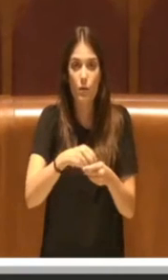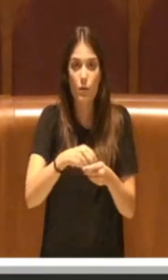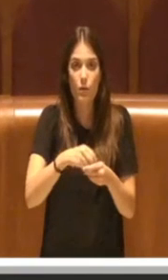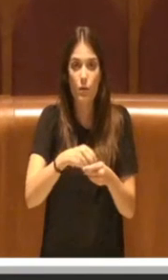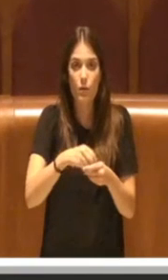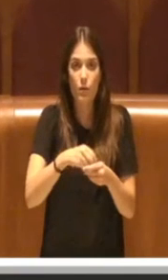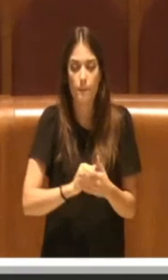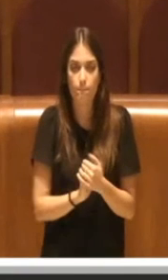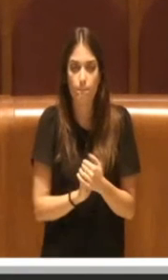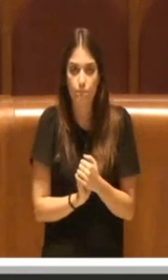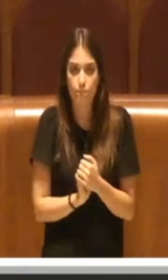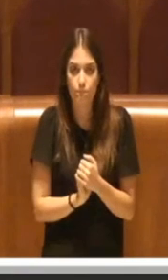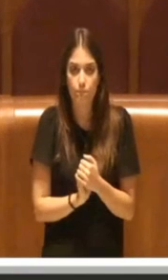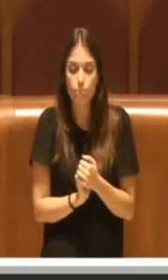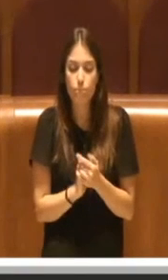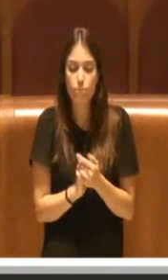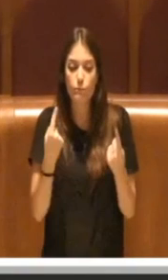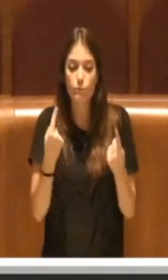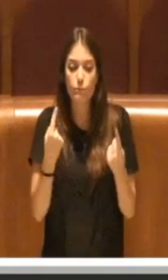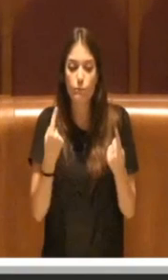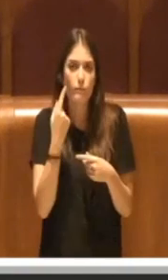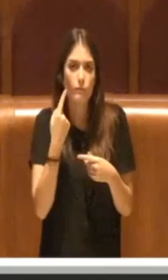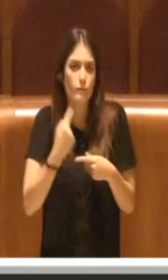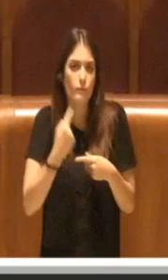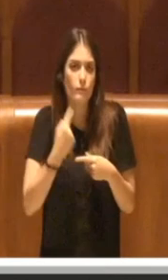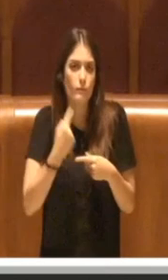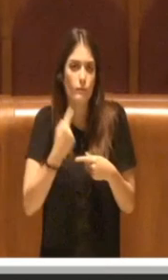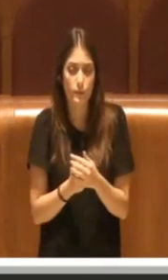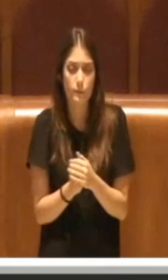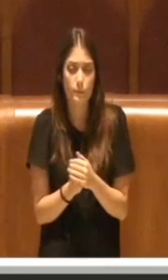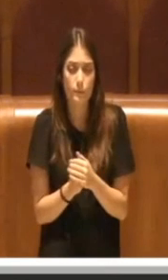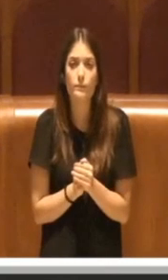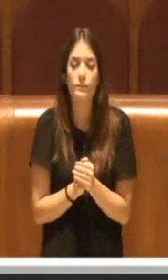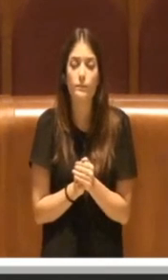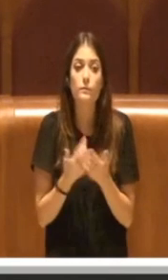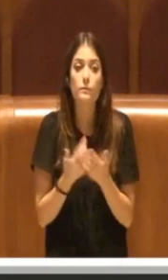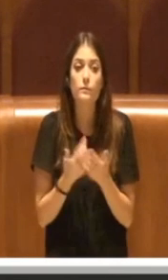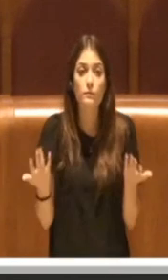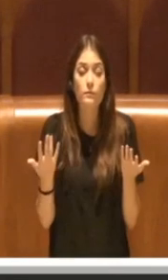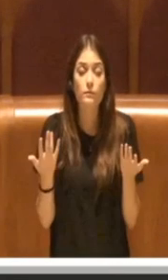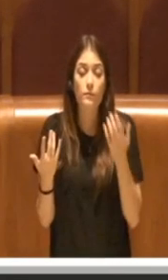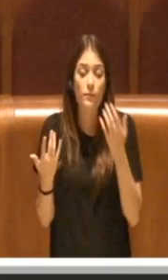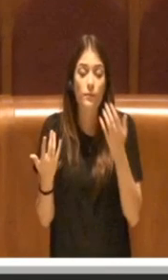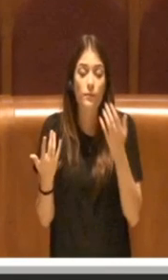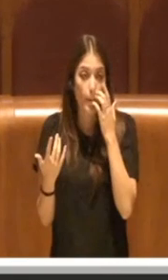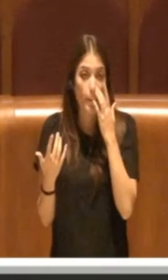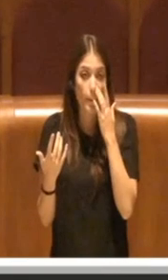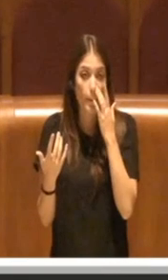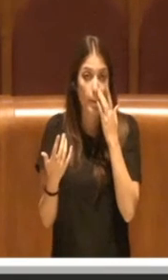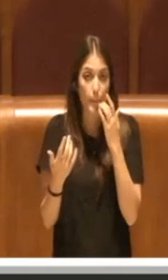E lo vediamo continuamente. Ma sono molte le